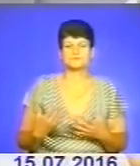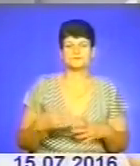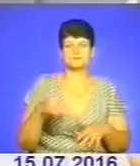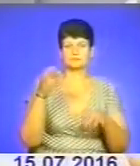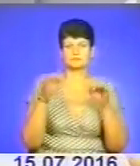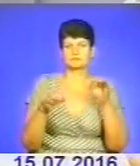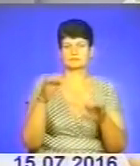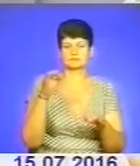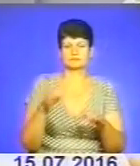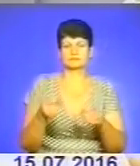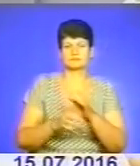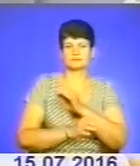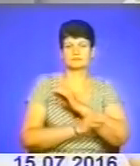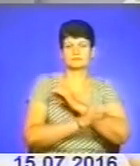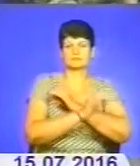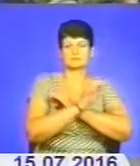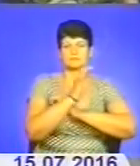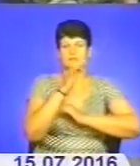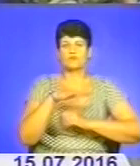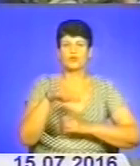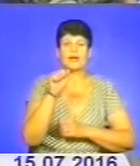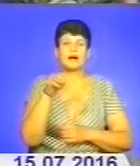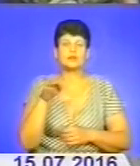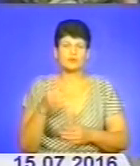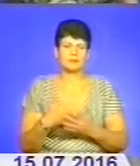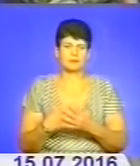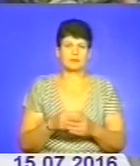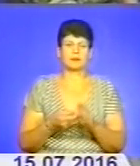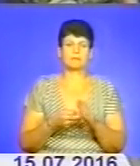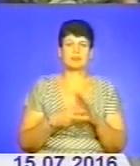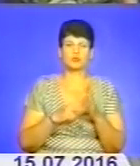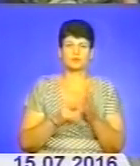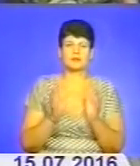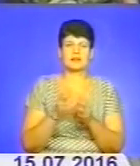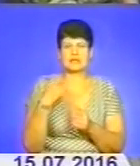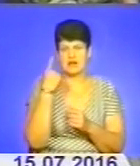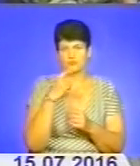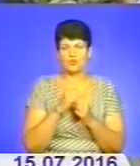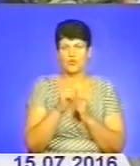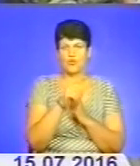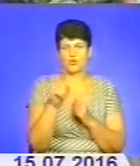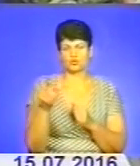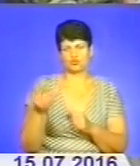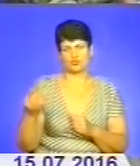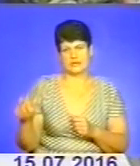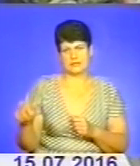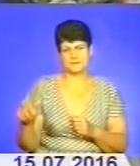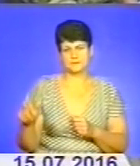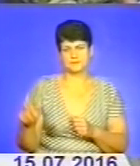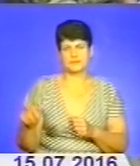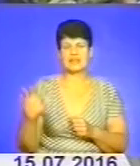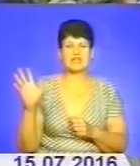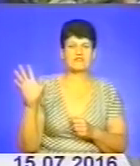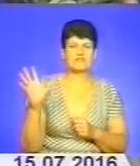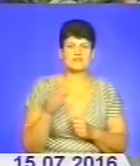світанку в зоні АТО. Ми плануємо зберігати авторство кожної людини, яка буде, тому всі знімки